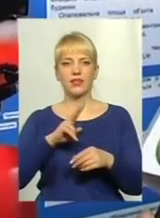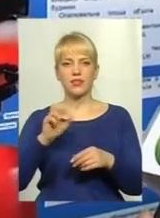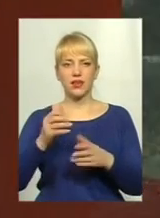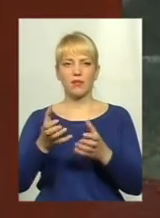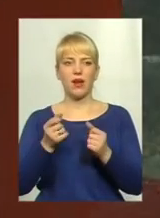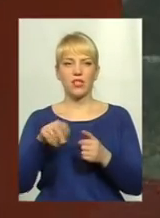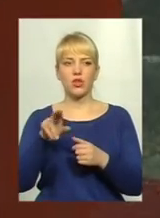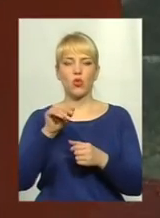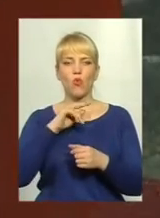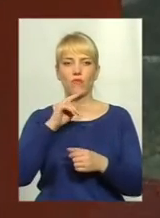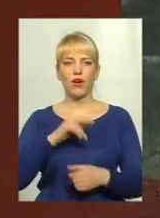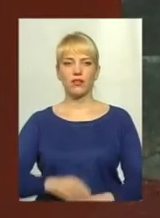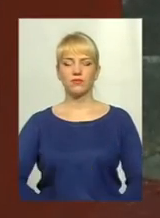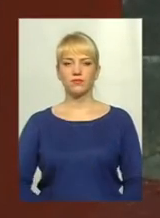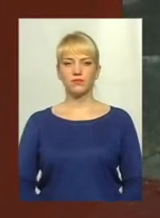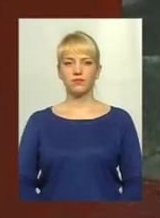уваги.